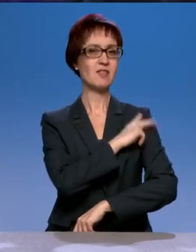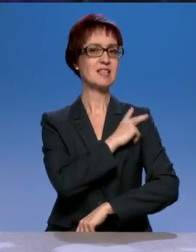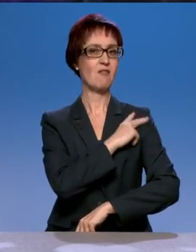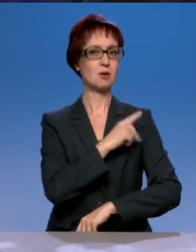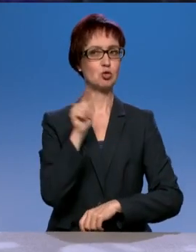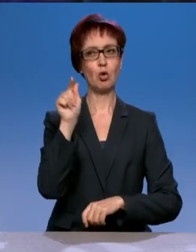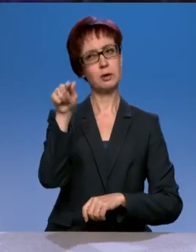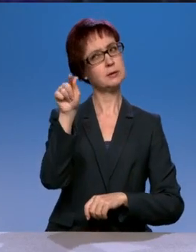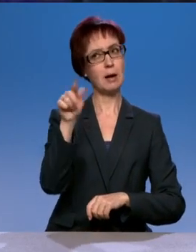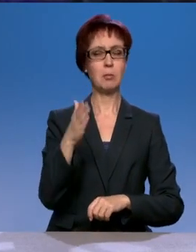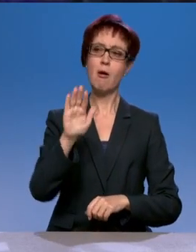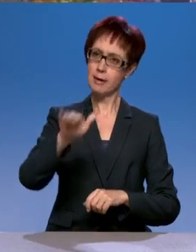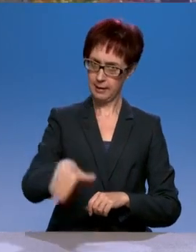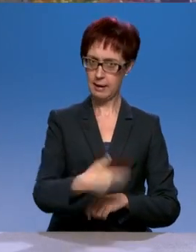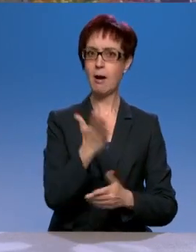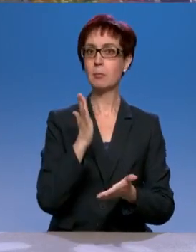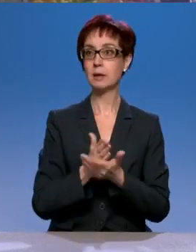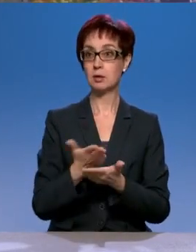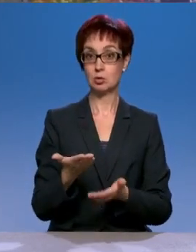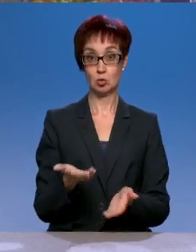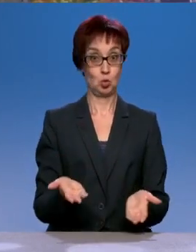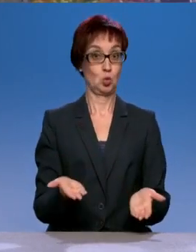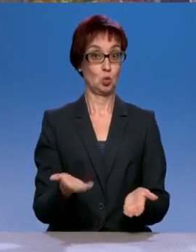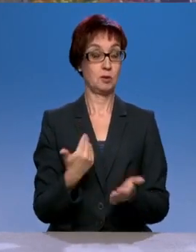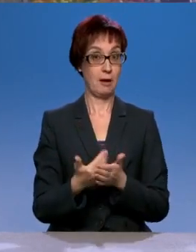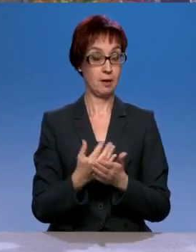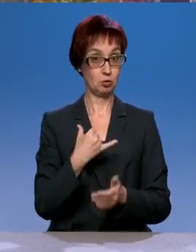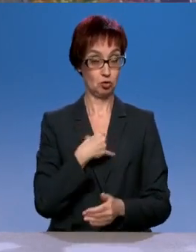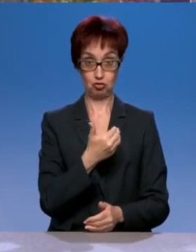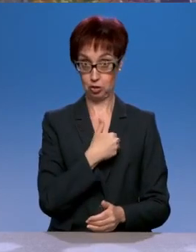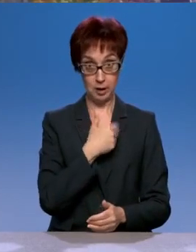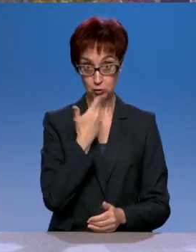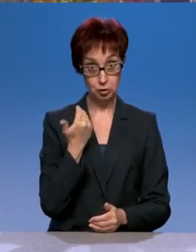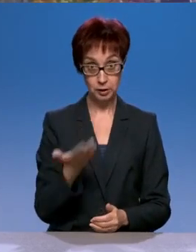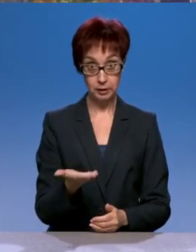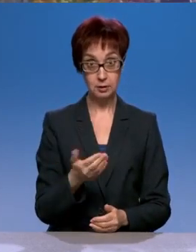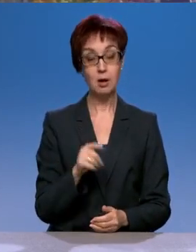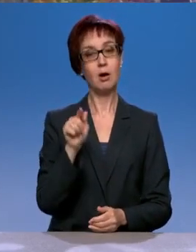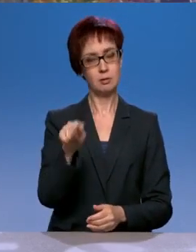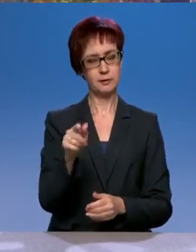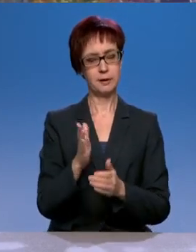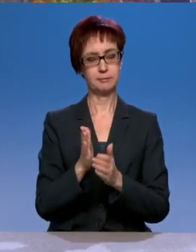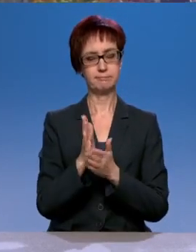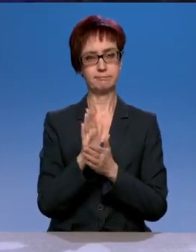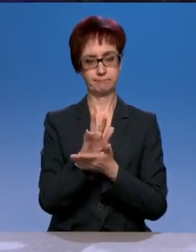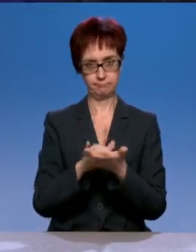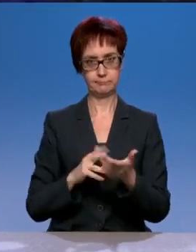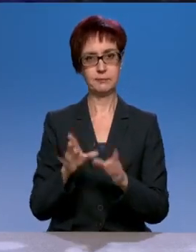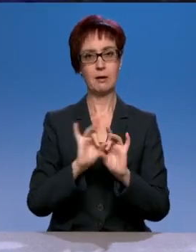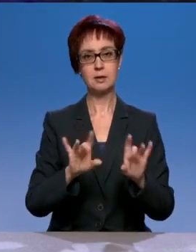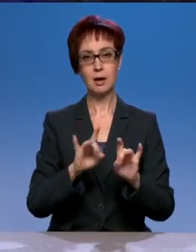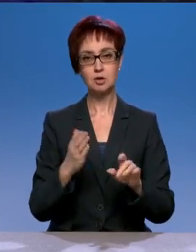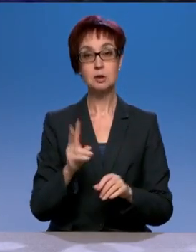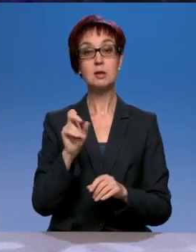нас, наверное, нет желающих. Ну, как бы, я еще раз говорю, если бы... Ну, они же сказали, на чем зарабатывают, да, я все. А зарабатывают, они государство платят.